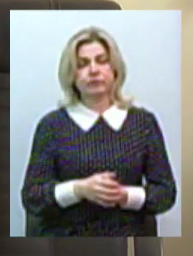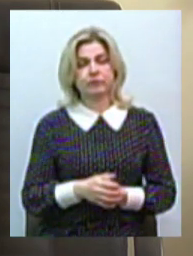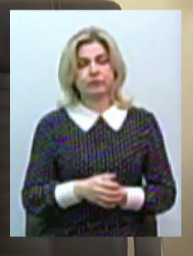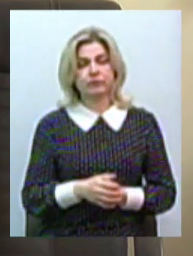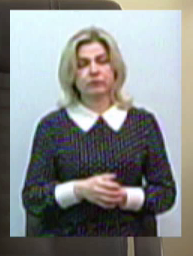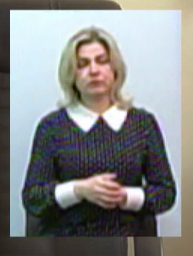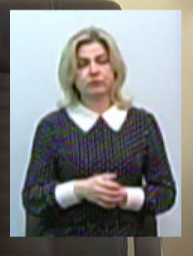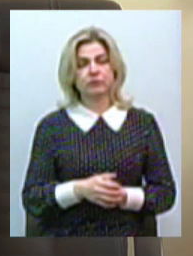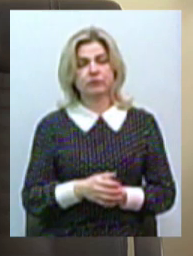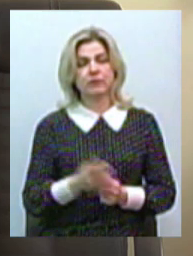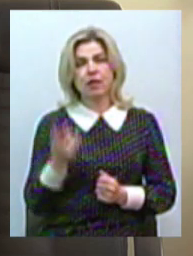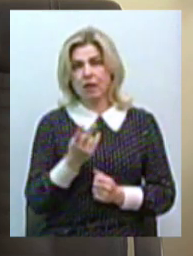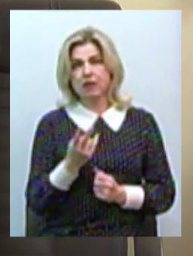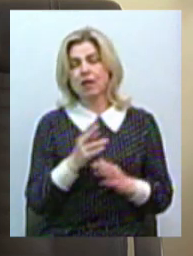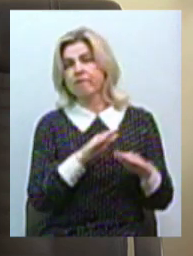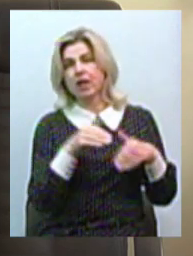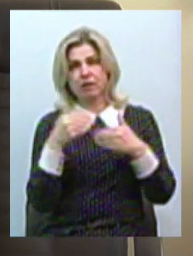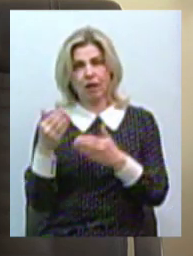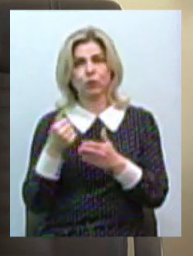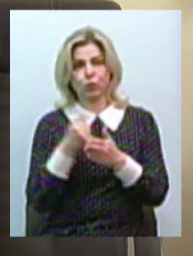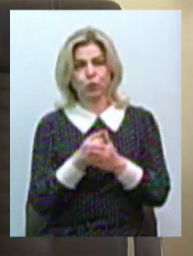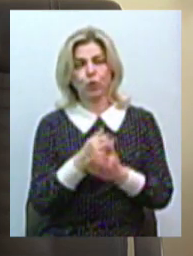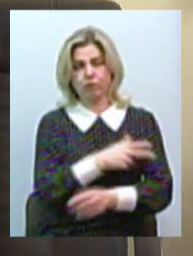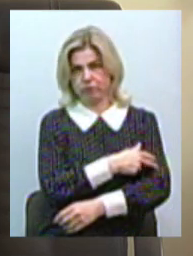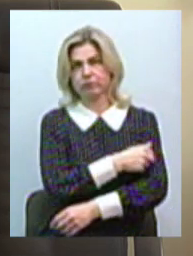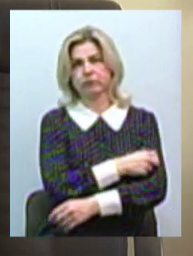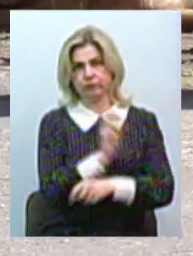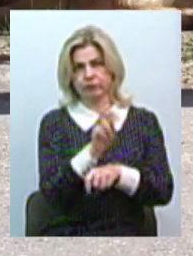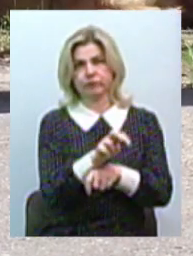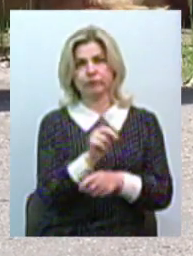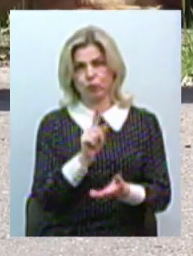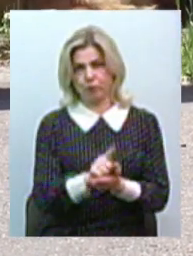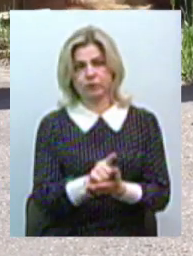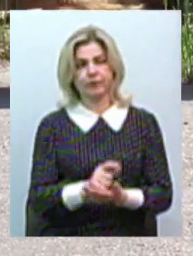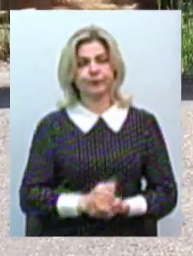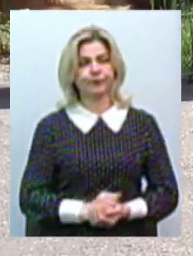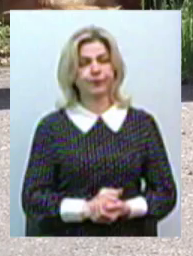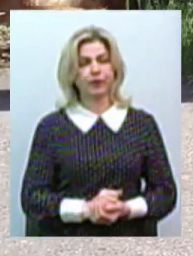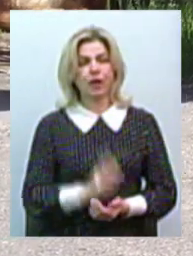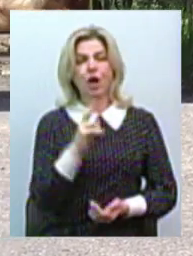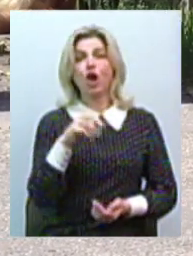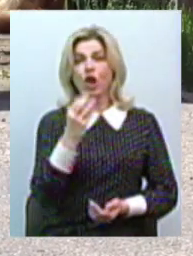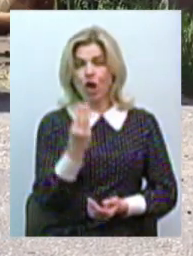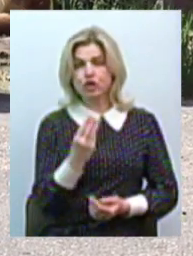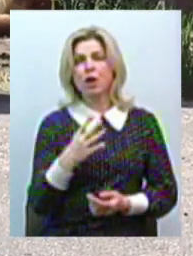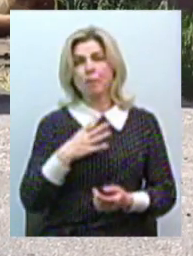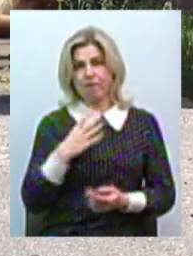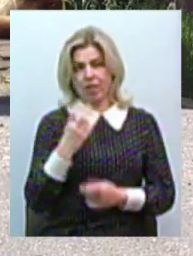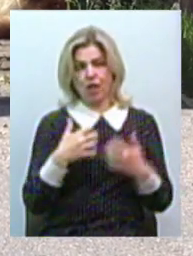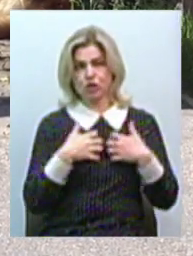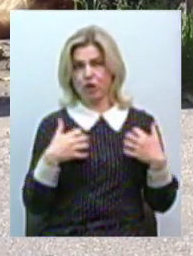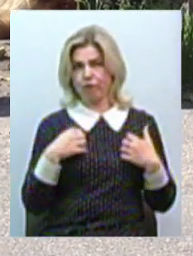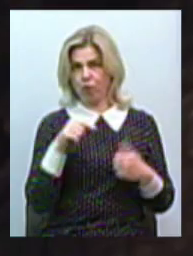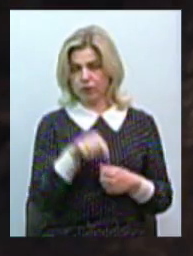тут однозначно необхідно звертатися за медичною допомогою до лікаря. Перезитують кліщі і на тваринах. Ризики мінімальні,